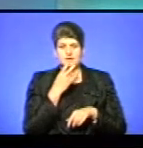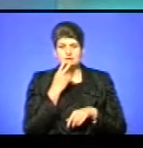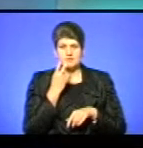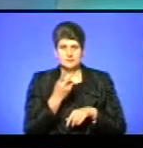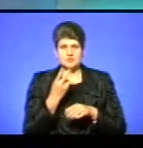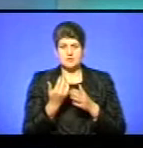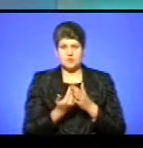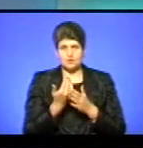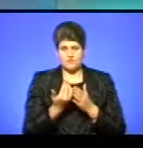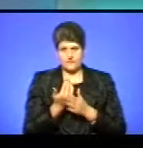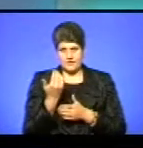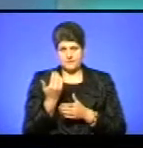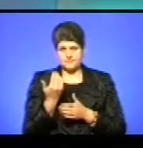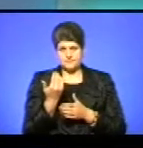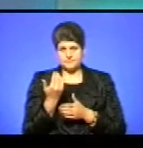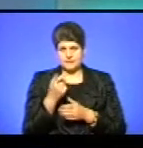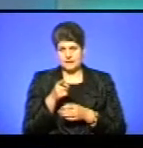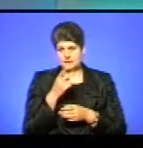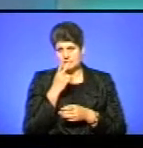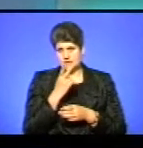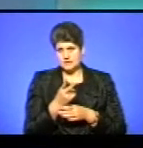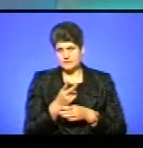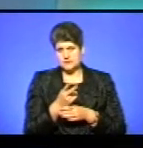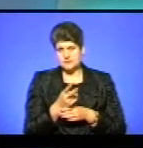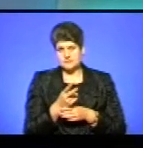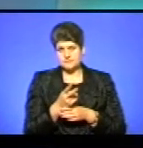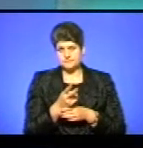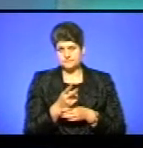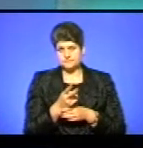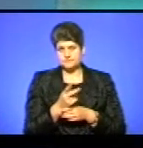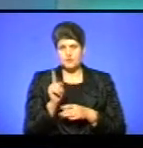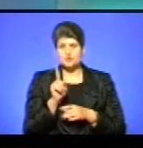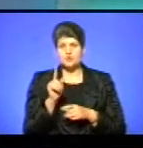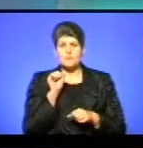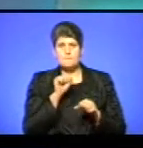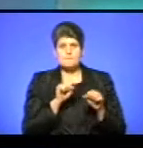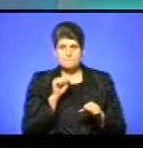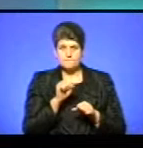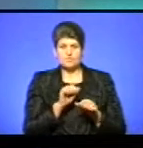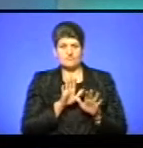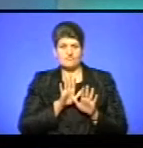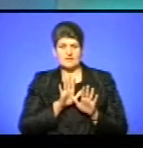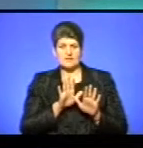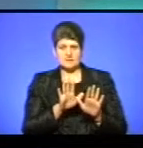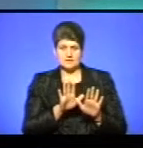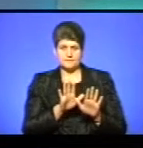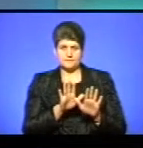новини, і ти дивишся, що б'ють, відтискають,